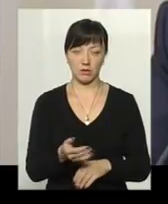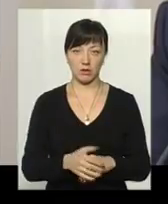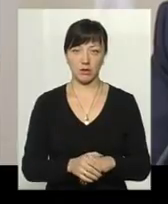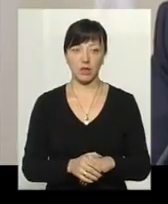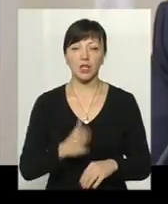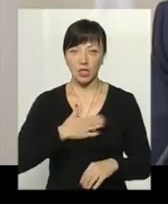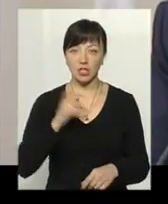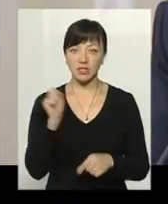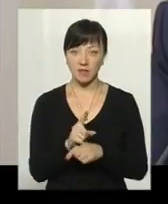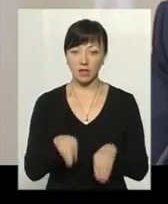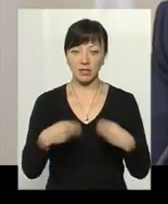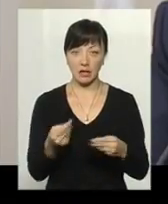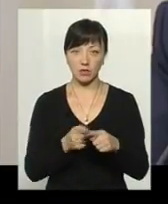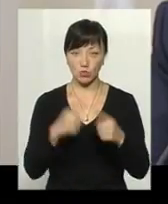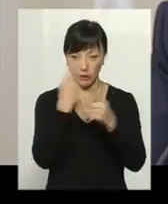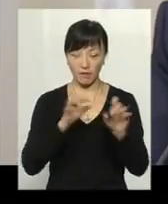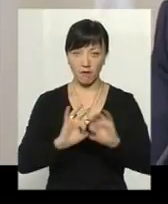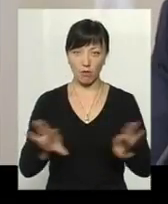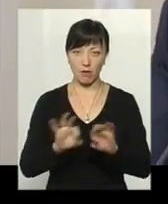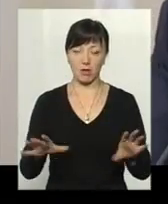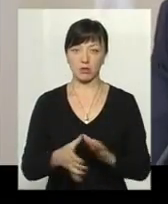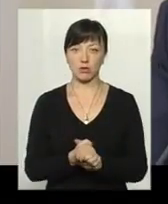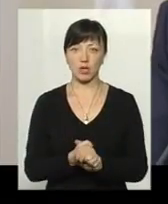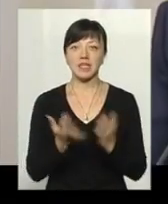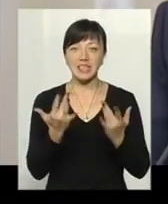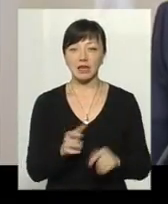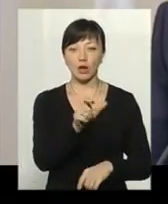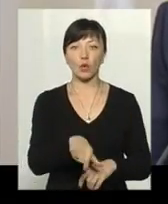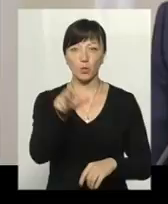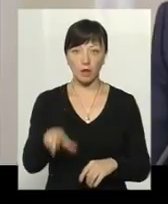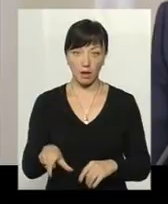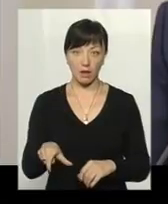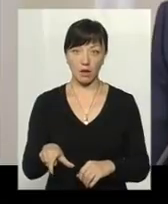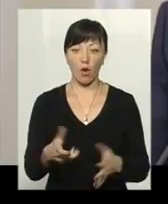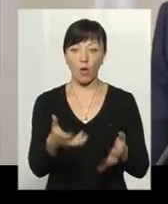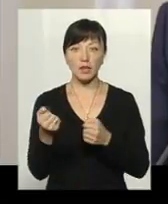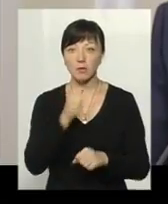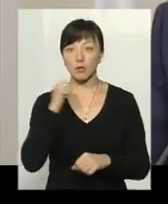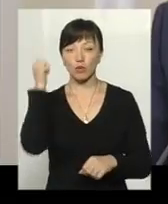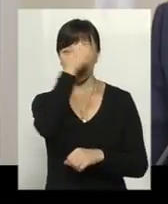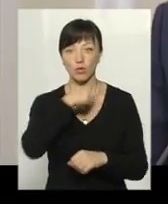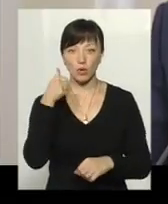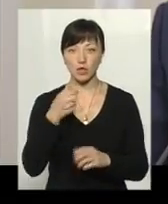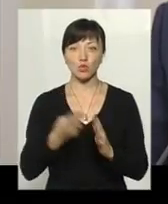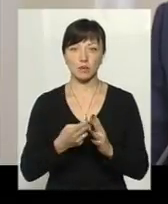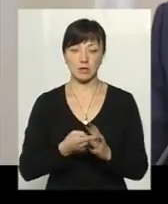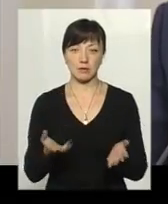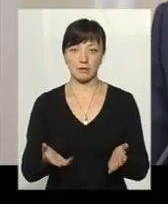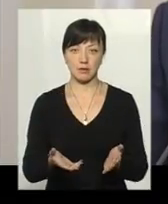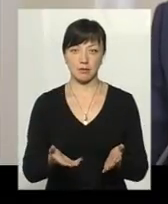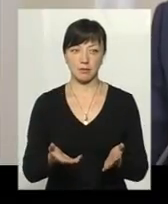І наше завдання просто дати цю інформацію, скільки людей отримувало в минулому році субсидій.